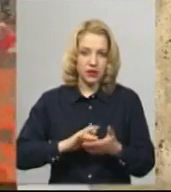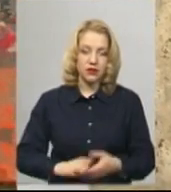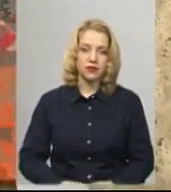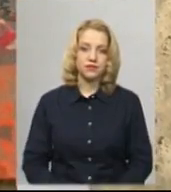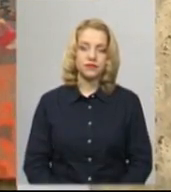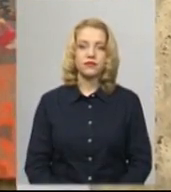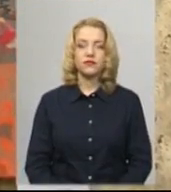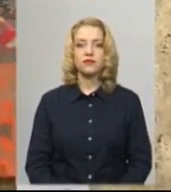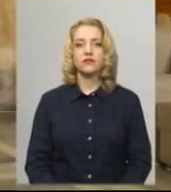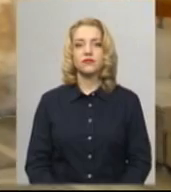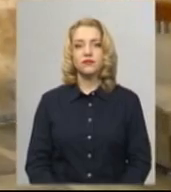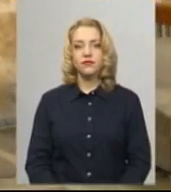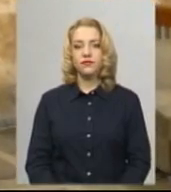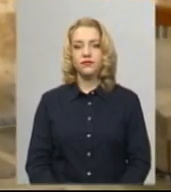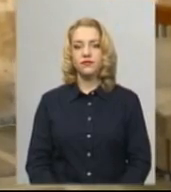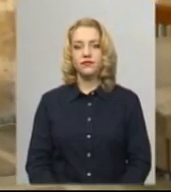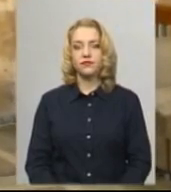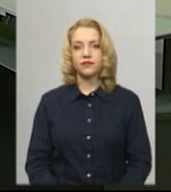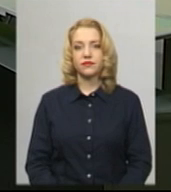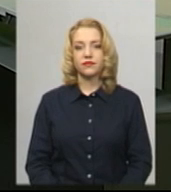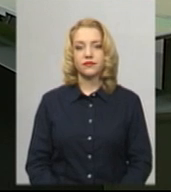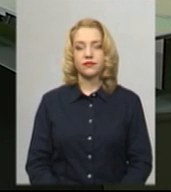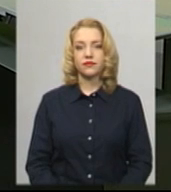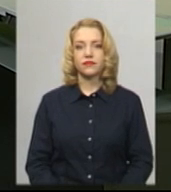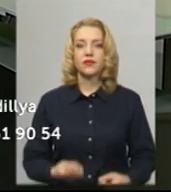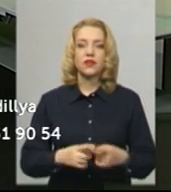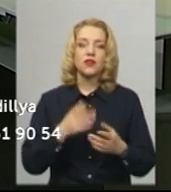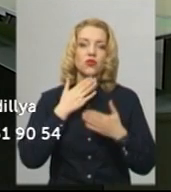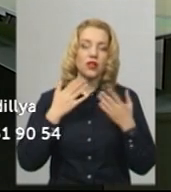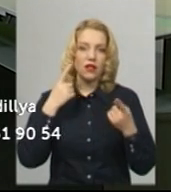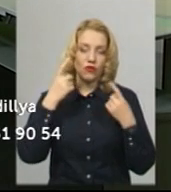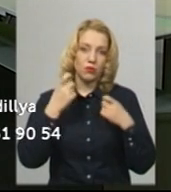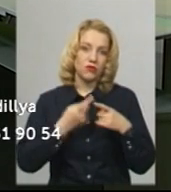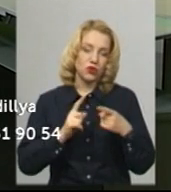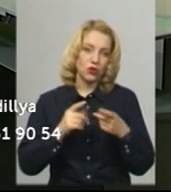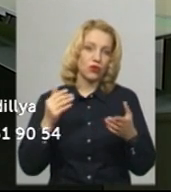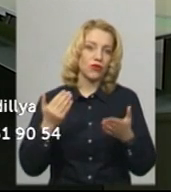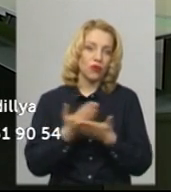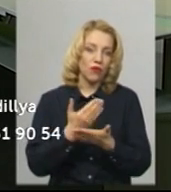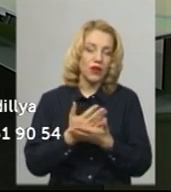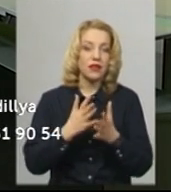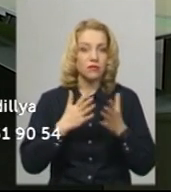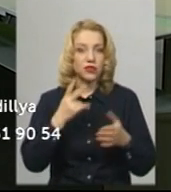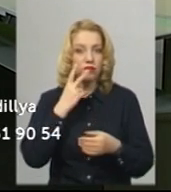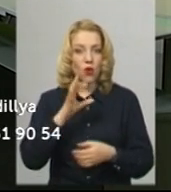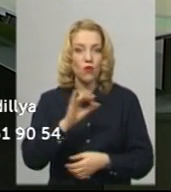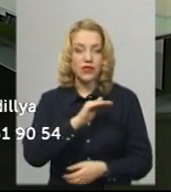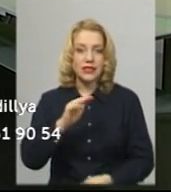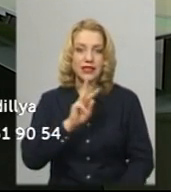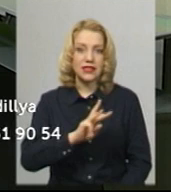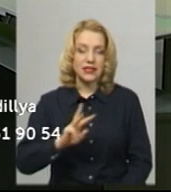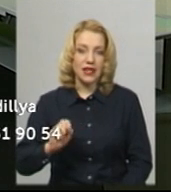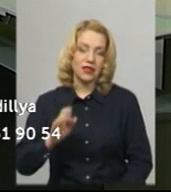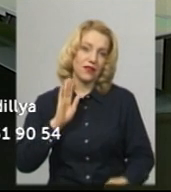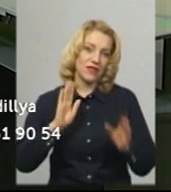Юрій Чорній. Новини на Суспільному. Хмельницький. Це остання інформація цього випуску. Більше дивіться на нашому офіційному сайті та